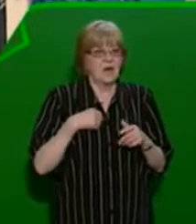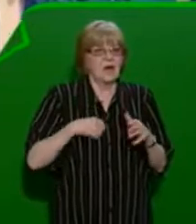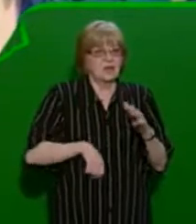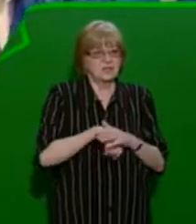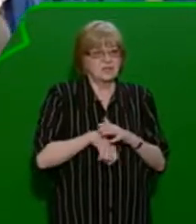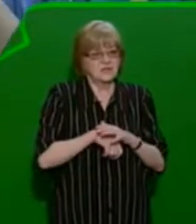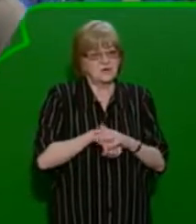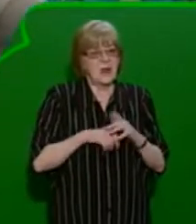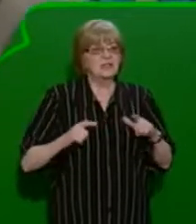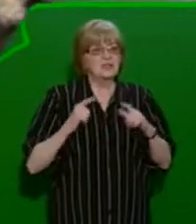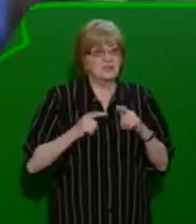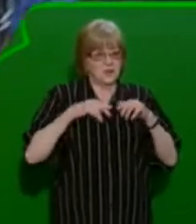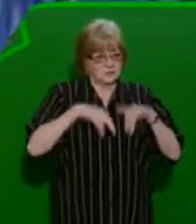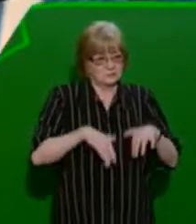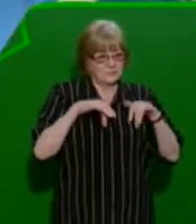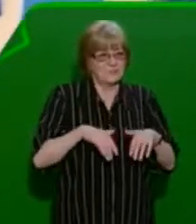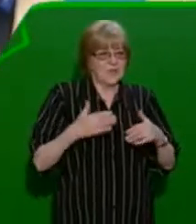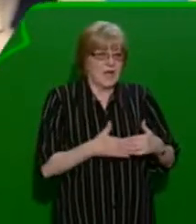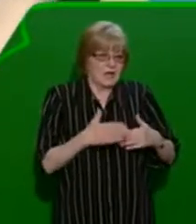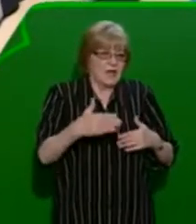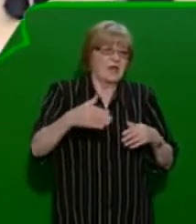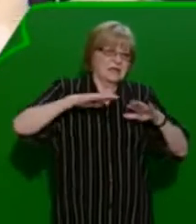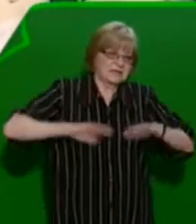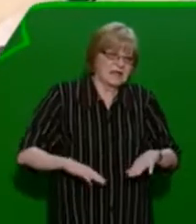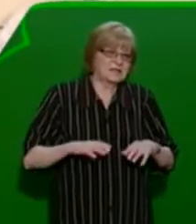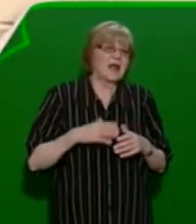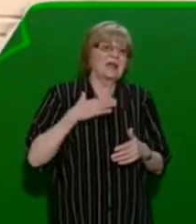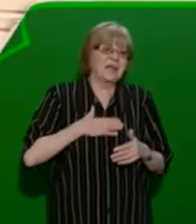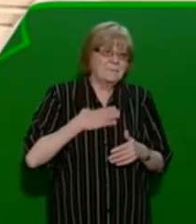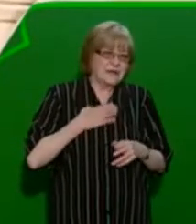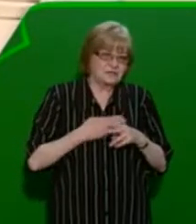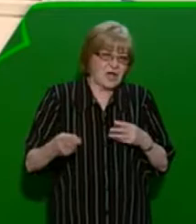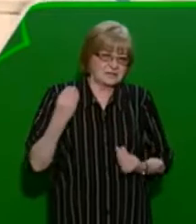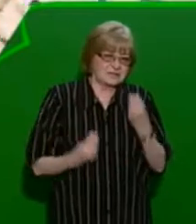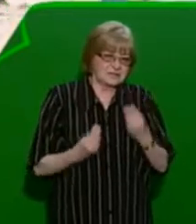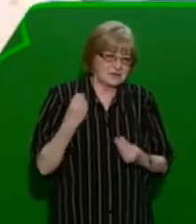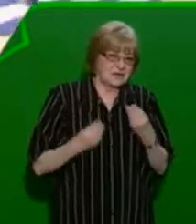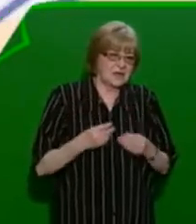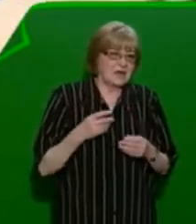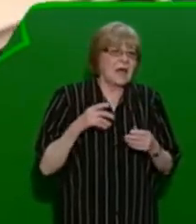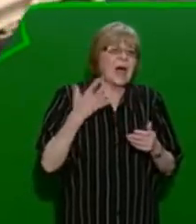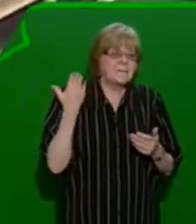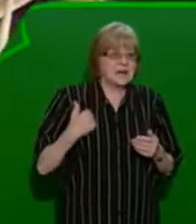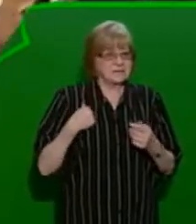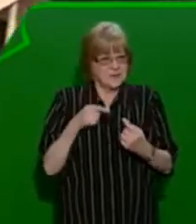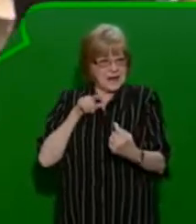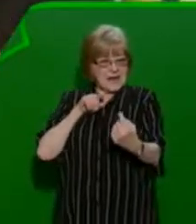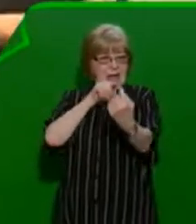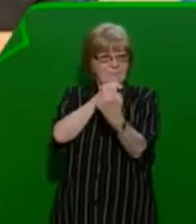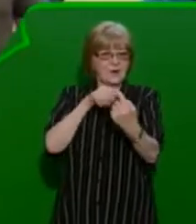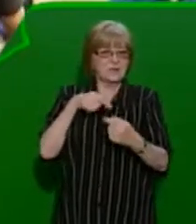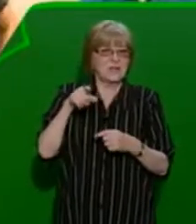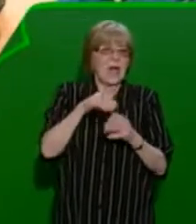fotbalový život a moje místo vedle mě seděli samý Teplicáci a to byl dřív Míše Doležal nebo Štěpán Vachoušek a měli jsme naproti sobě.